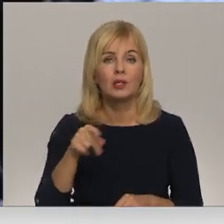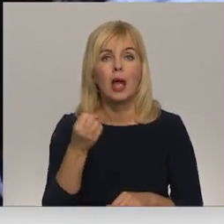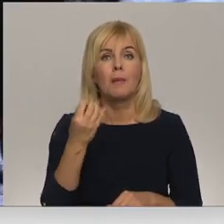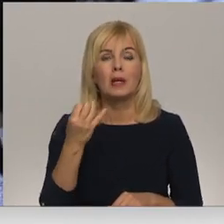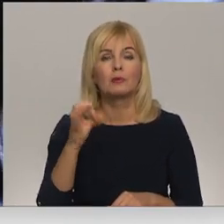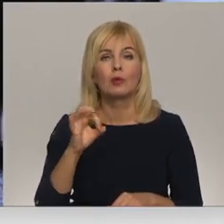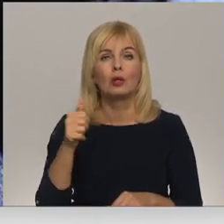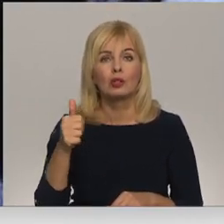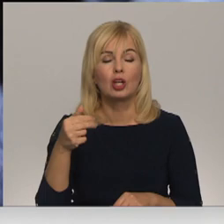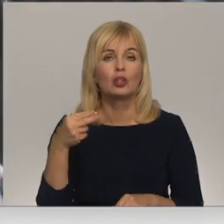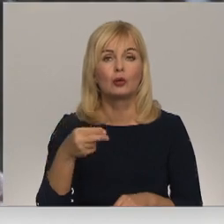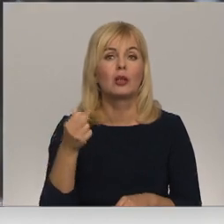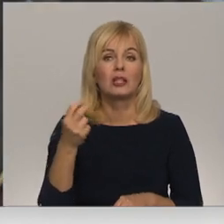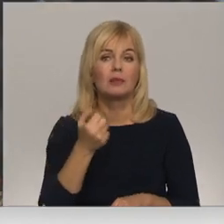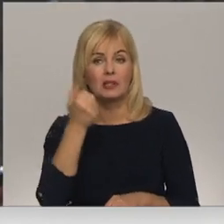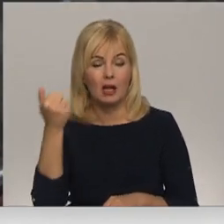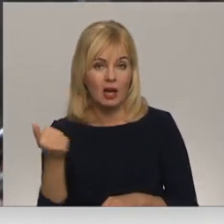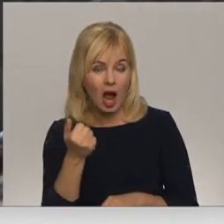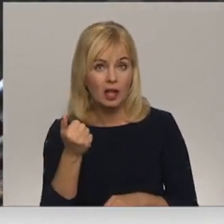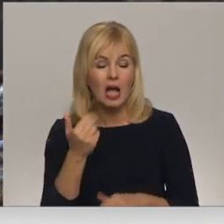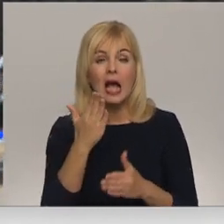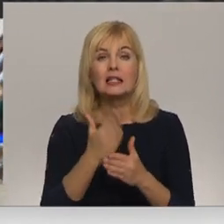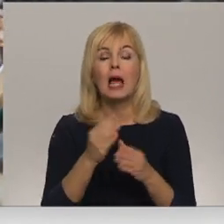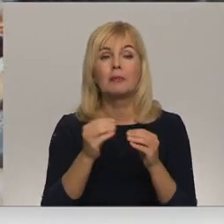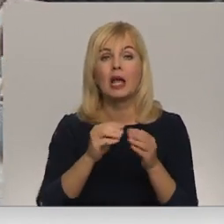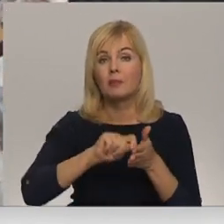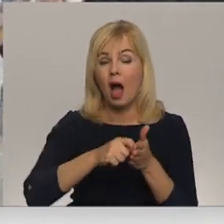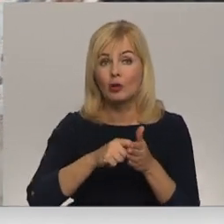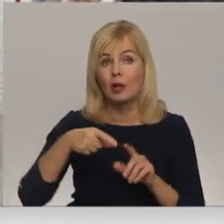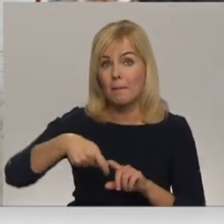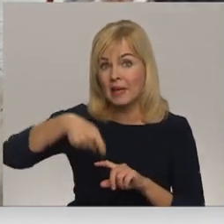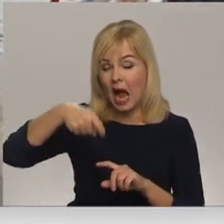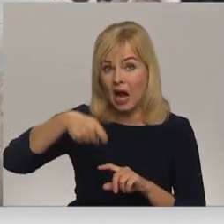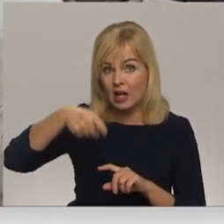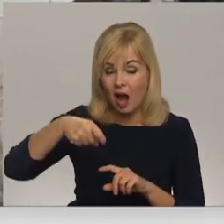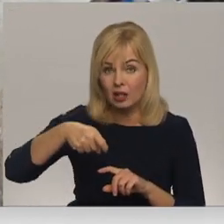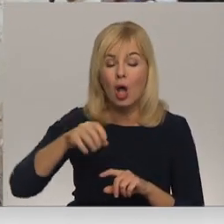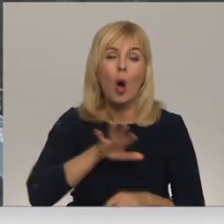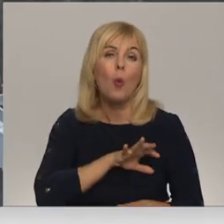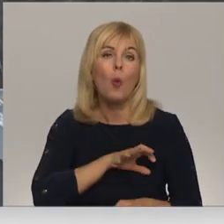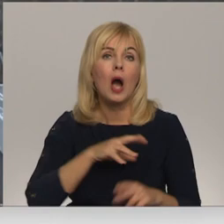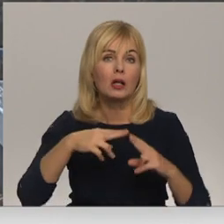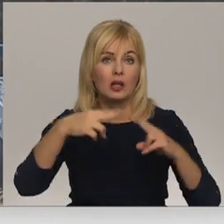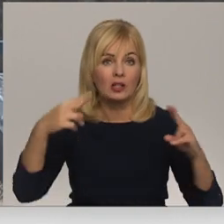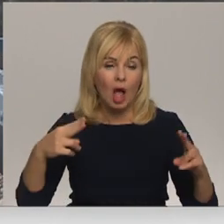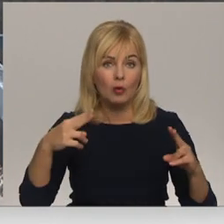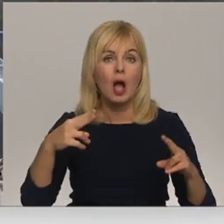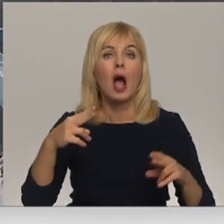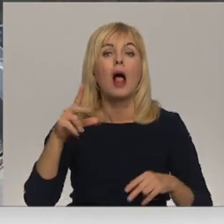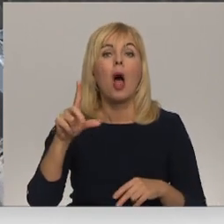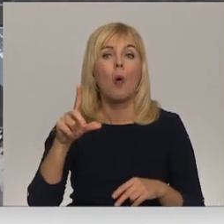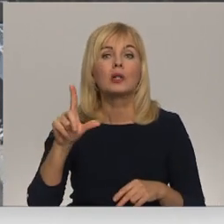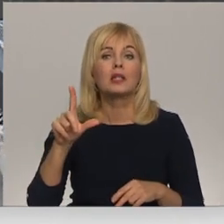2013. gads. Starp desmitiem atslēgu, piekarināts pie ogris loka tilta mārgām, atrodam arī Laura un Lindas